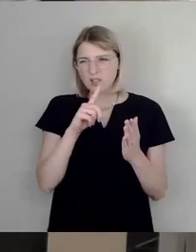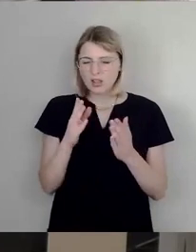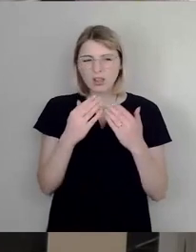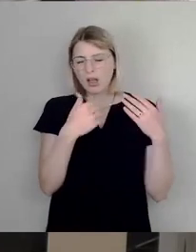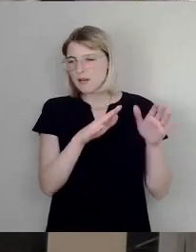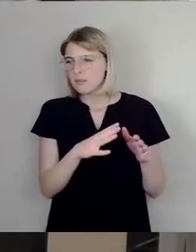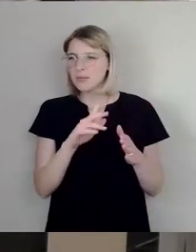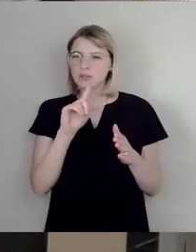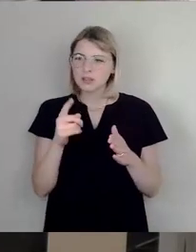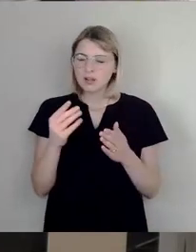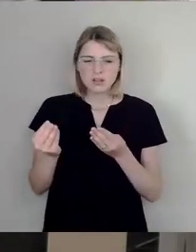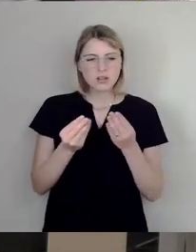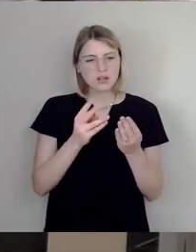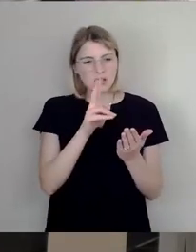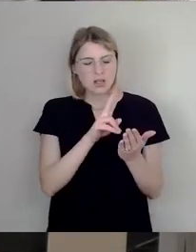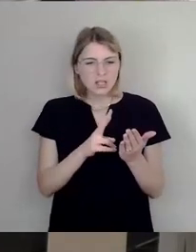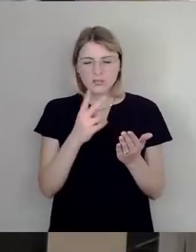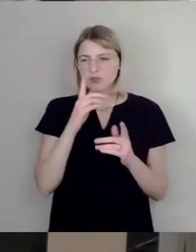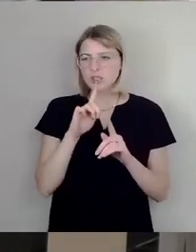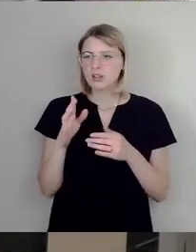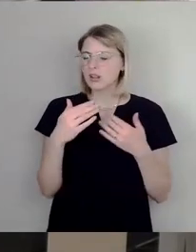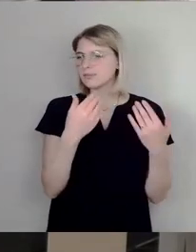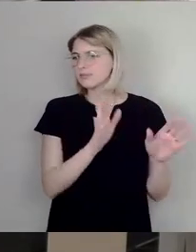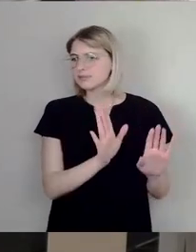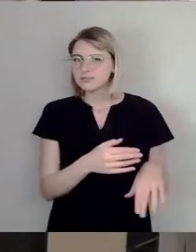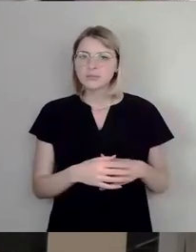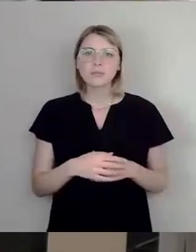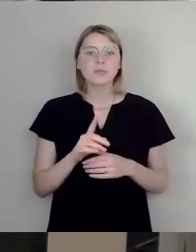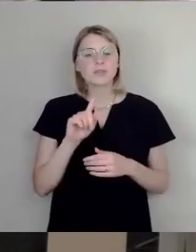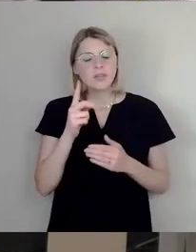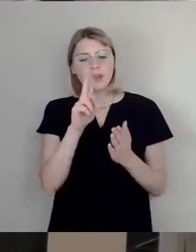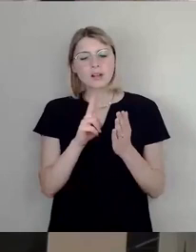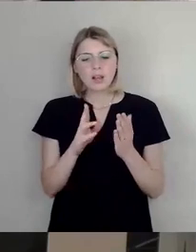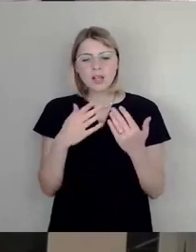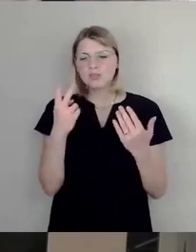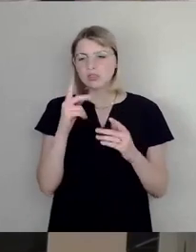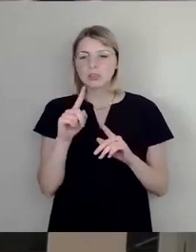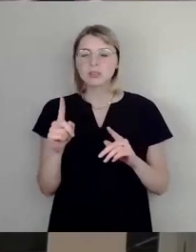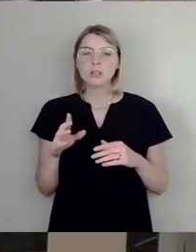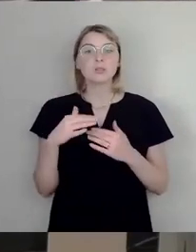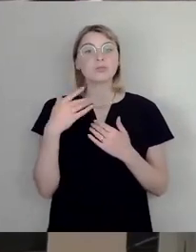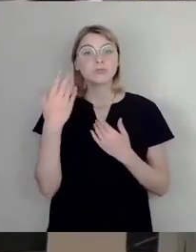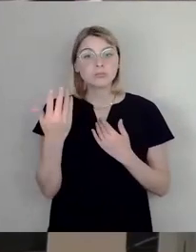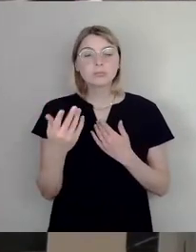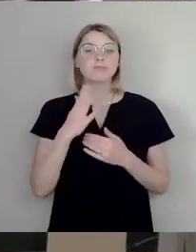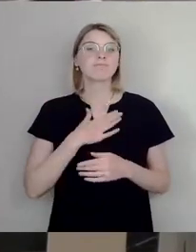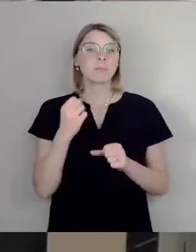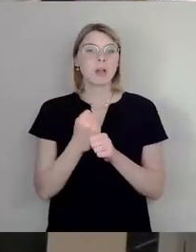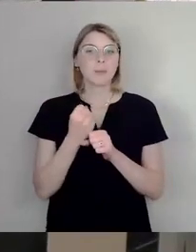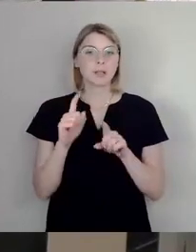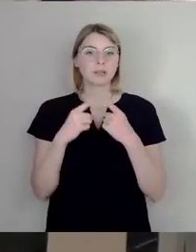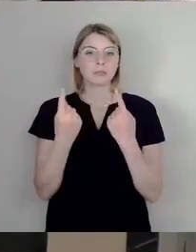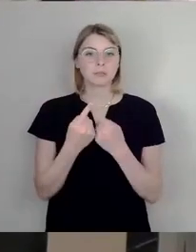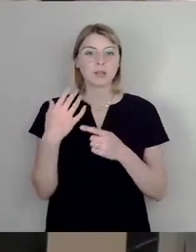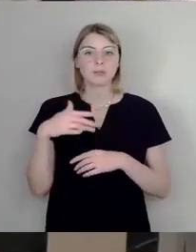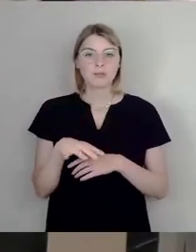nicht verstanden, weggelegt. Irgendwann einmal war ich dann in meinem Arbeitszimmer und habe dann etwas Schönes entdeckt, und zwar die rosa-rote